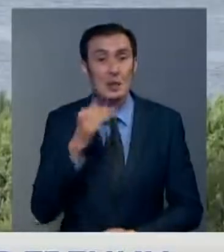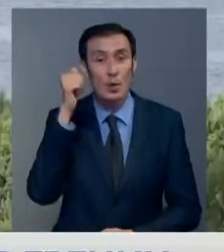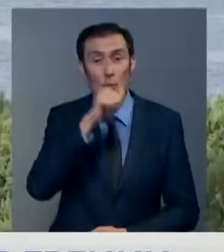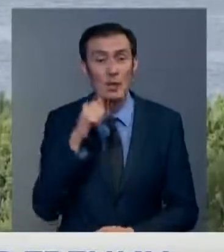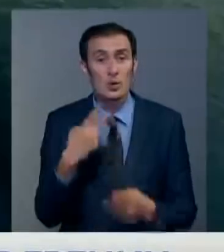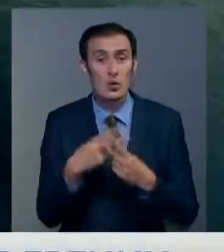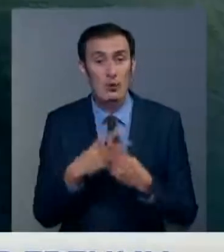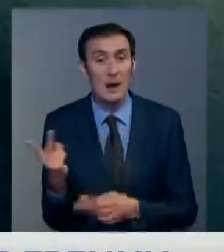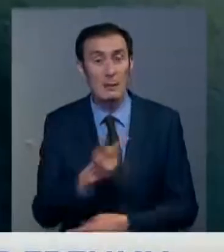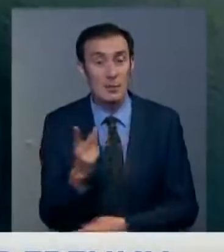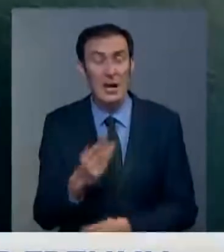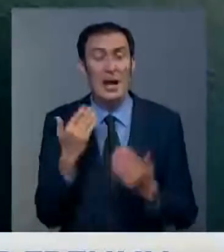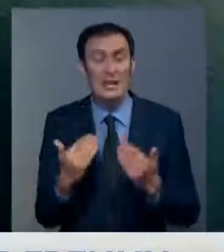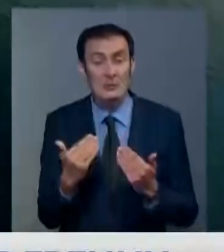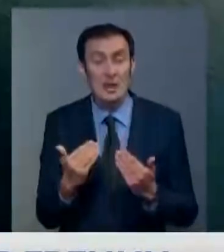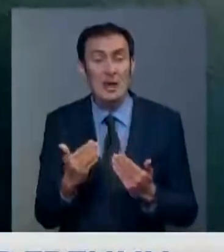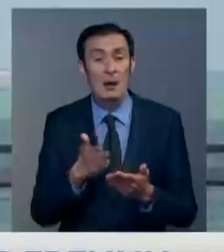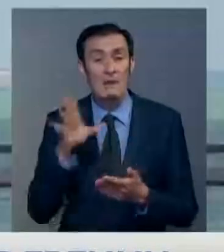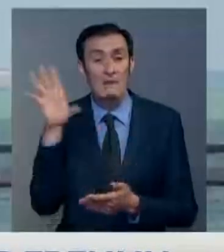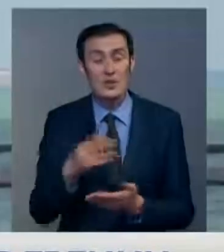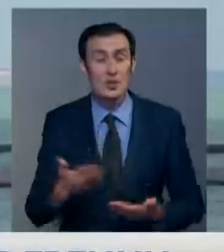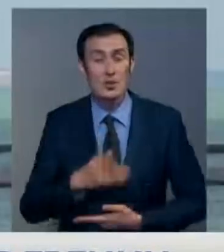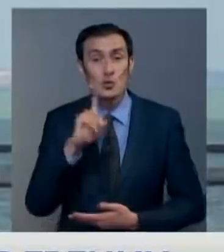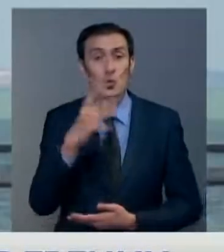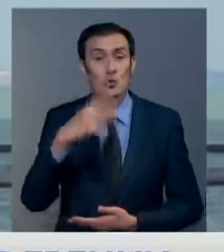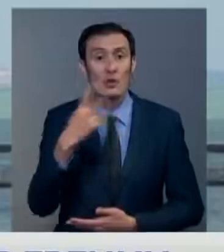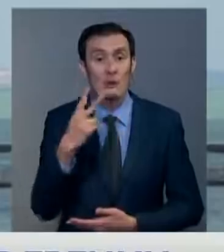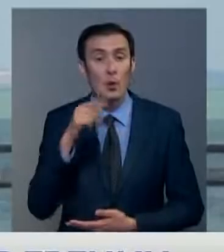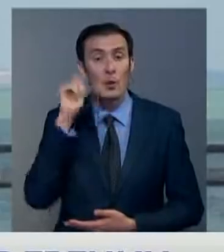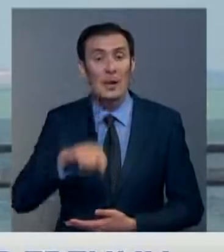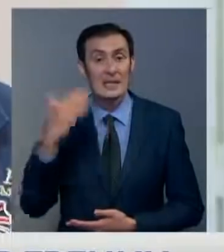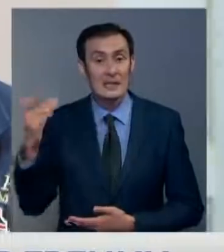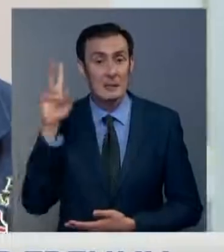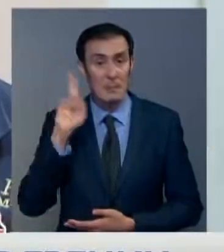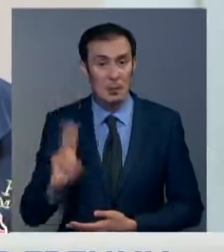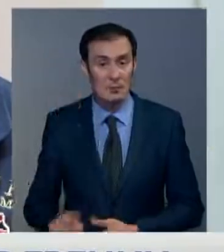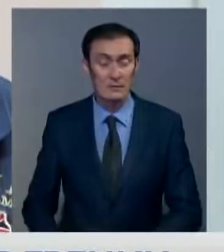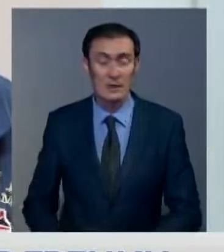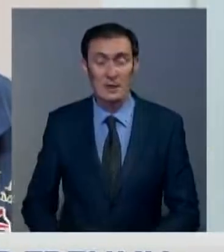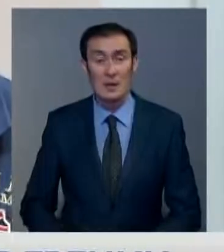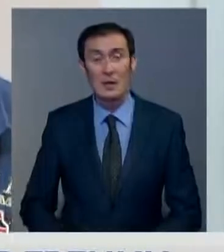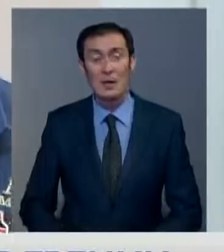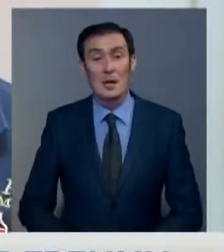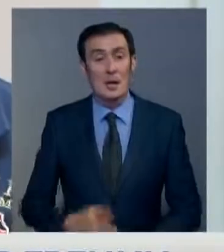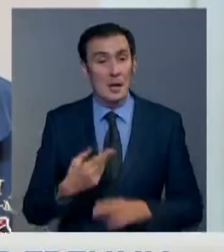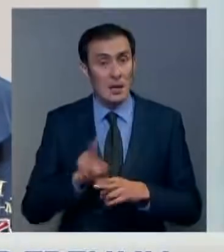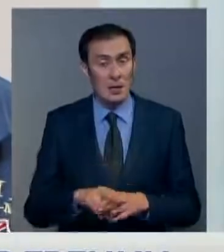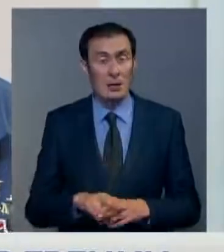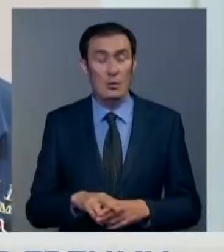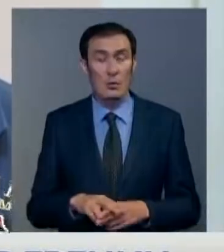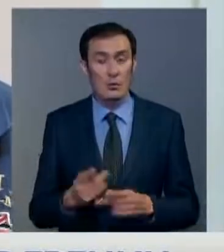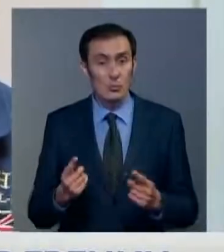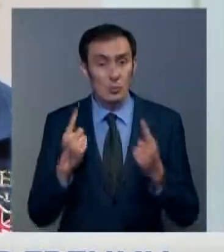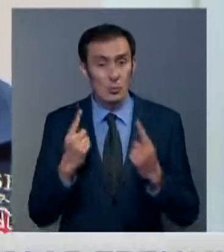колонии на двоих. А теперь пожизненный срок грозит 142 украинским морякам. Это достаточно серьезное, достаточно